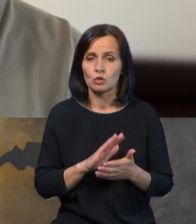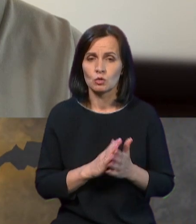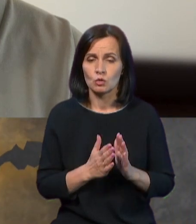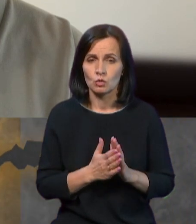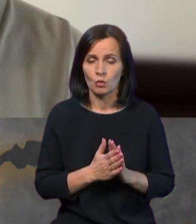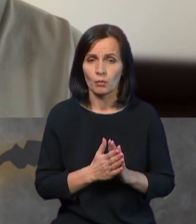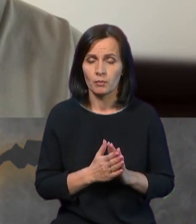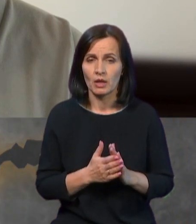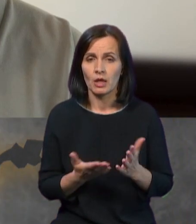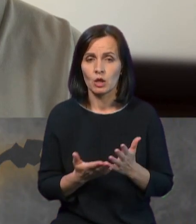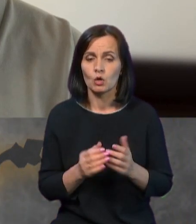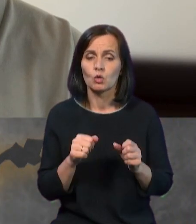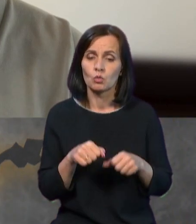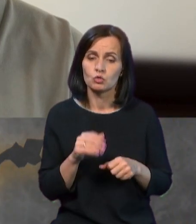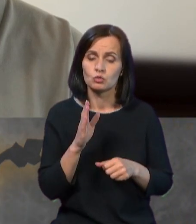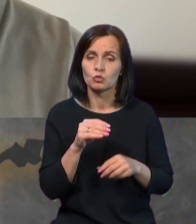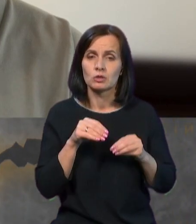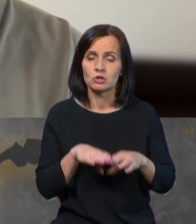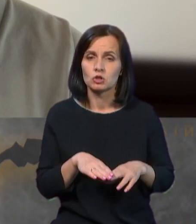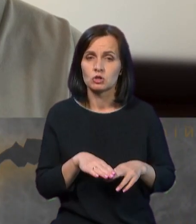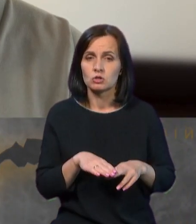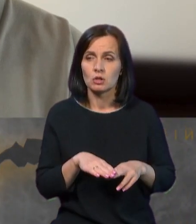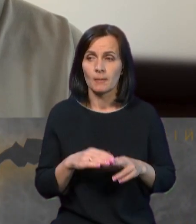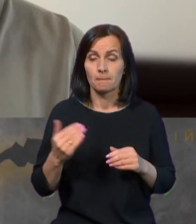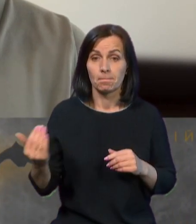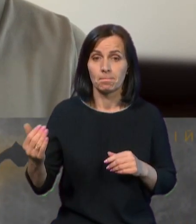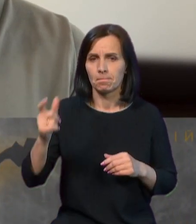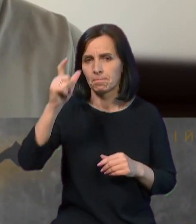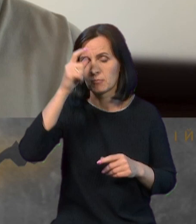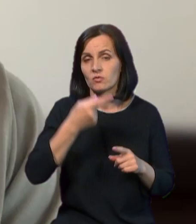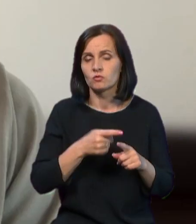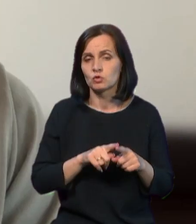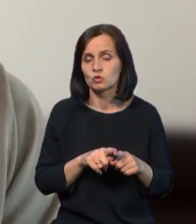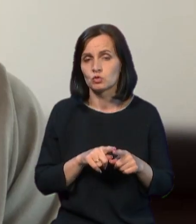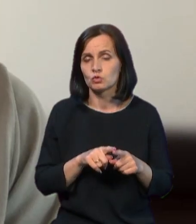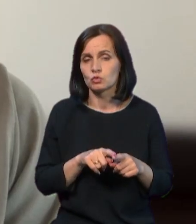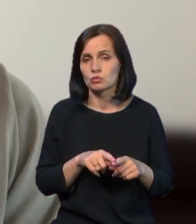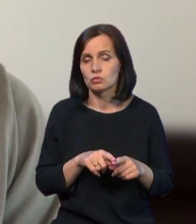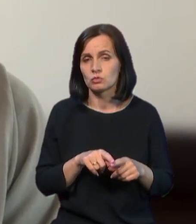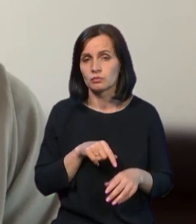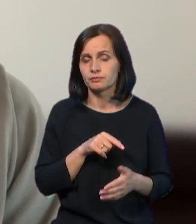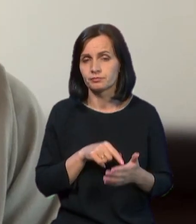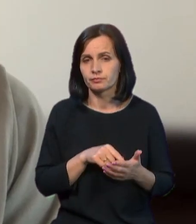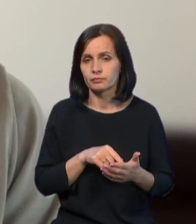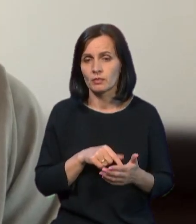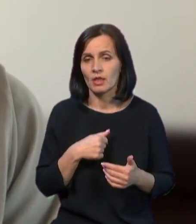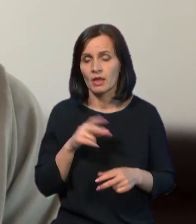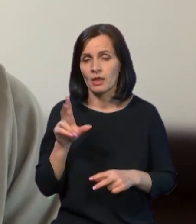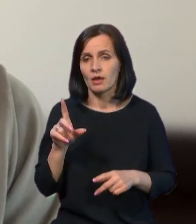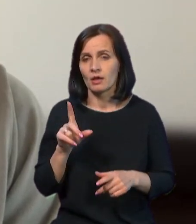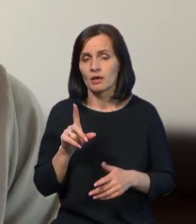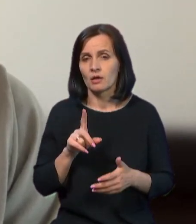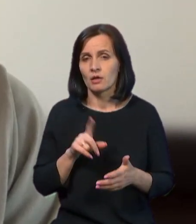Туреччини в цьому всьому питанні? Я впевнений, що Туреччина як гарант,